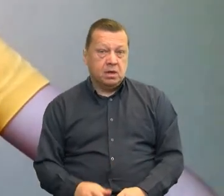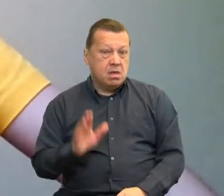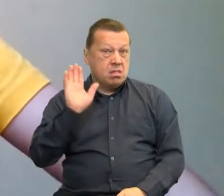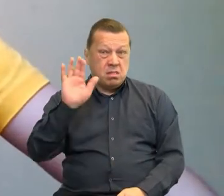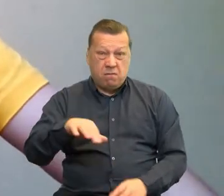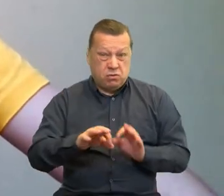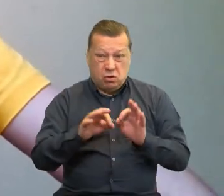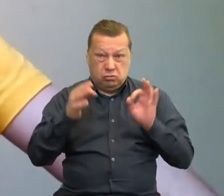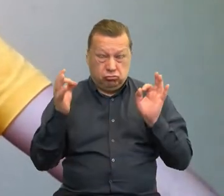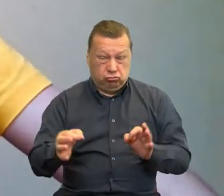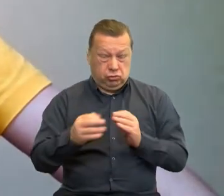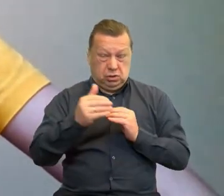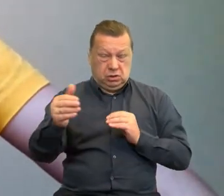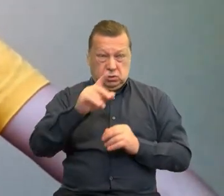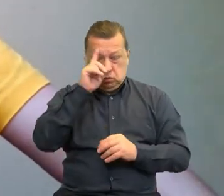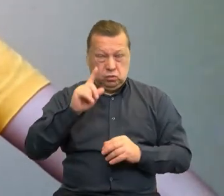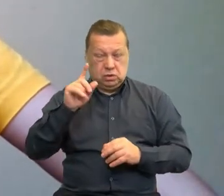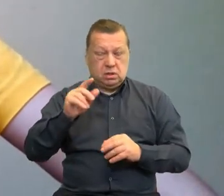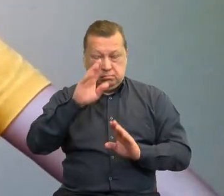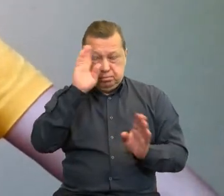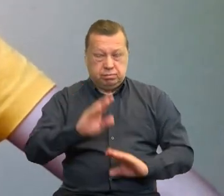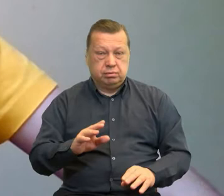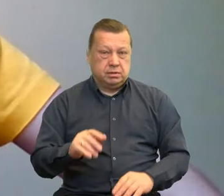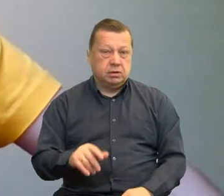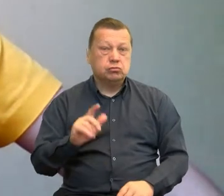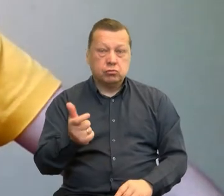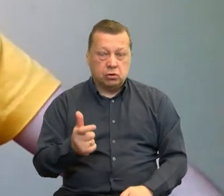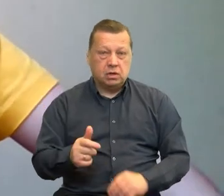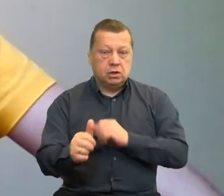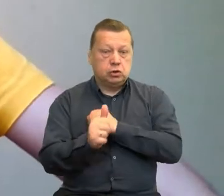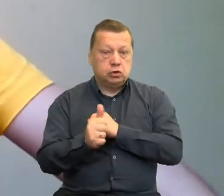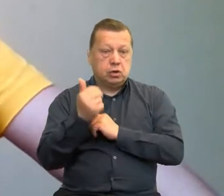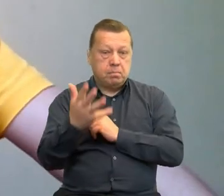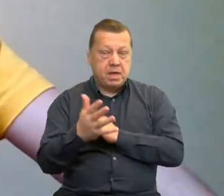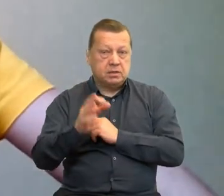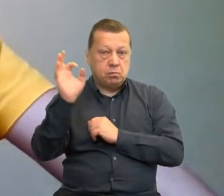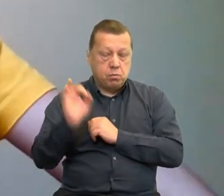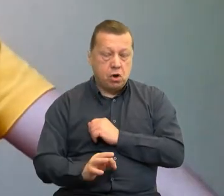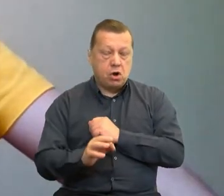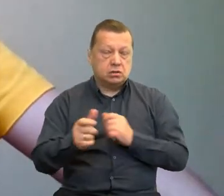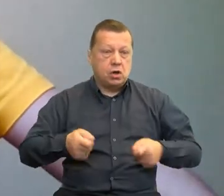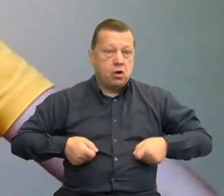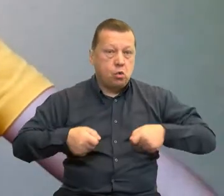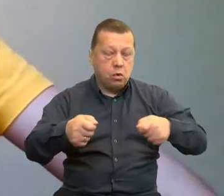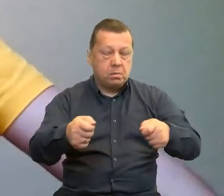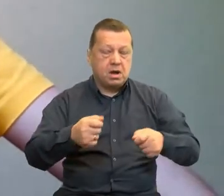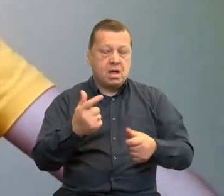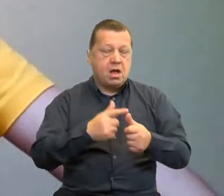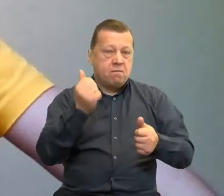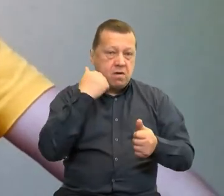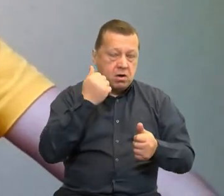ciągu nawet widzowie nie zdają sobie sprawy, że 65% naszych upraw warzyw, owoców, ziół